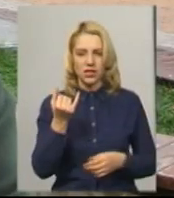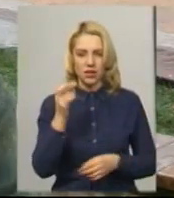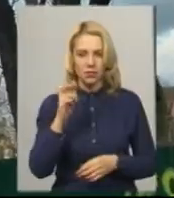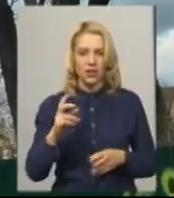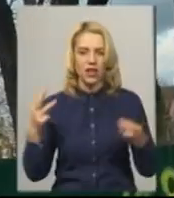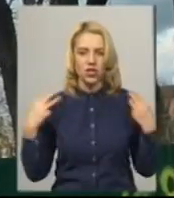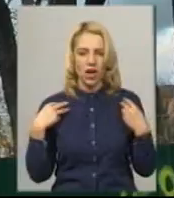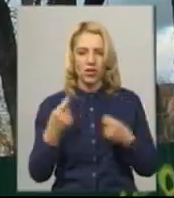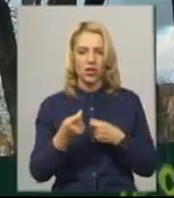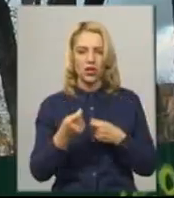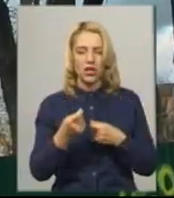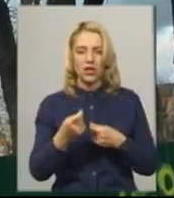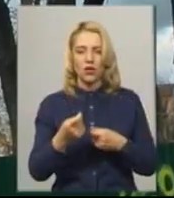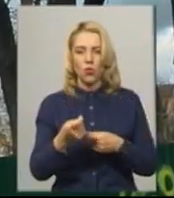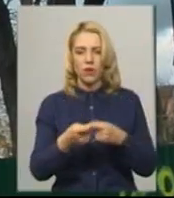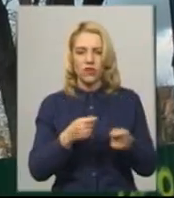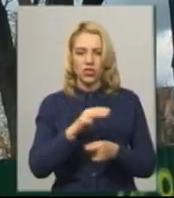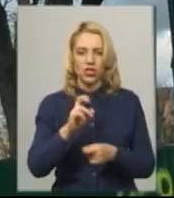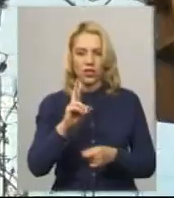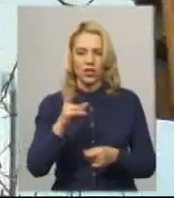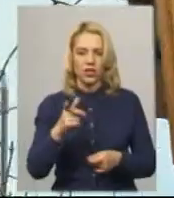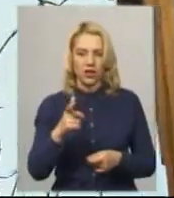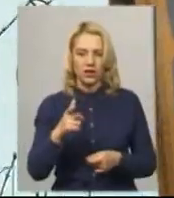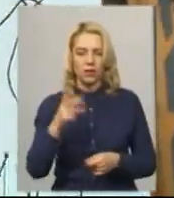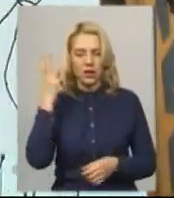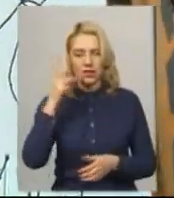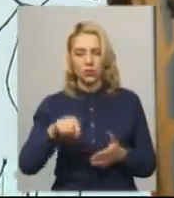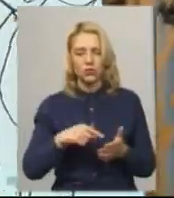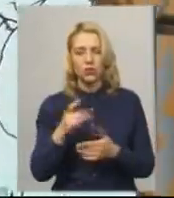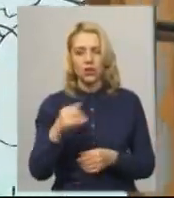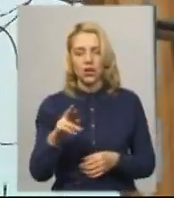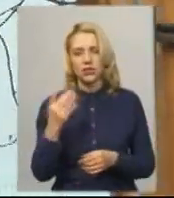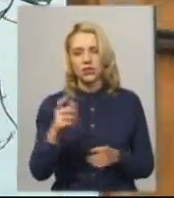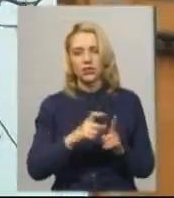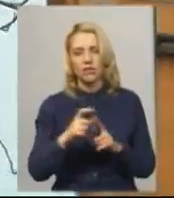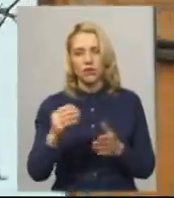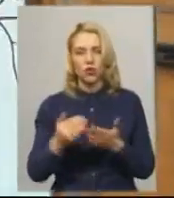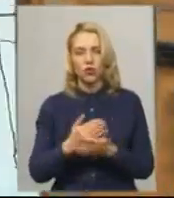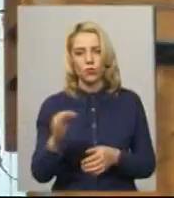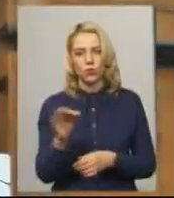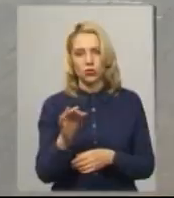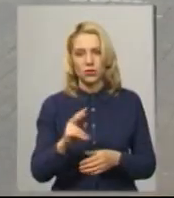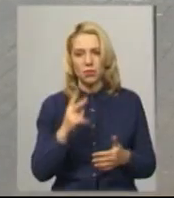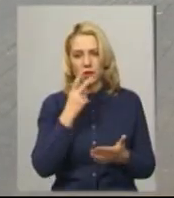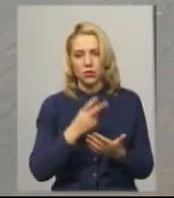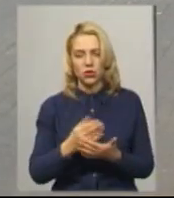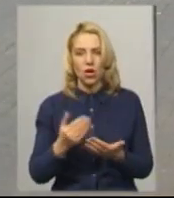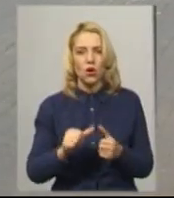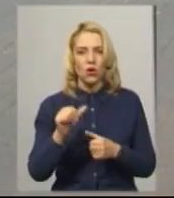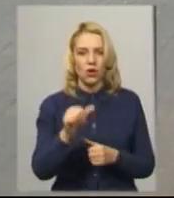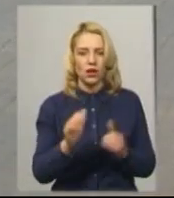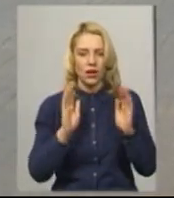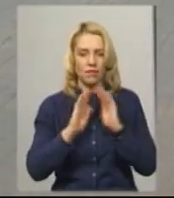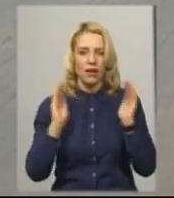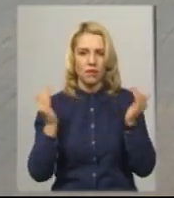міста управління житлово-комунального господарства Хмельницької міськради. За її словами, у новій громадській вбиральні передбачаються окремі кабінки для